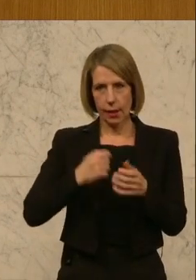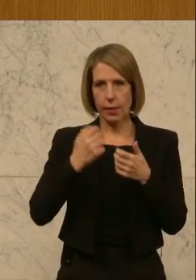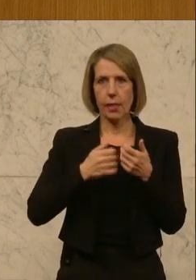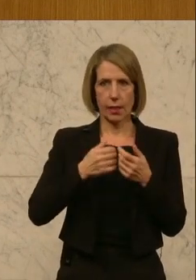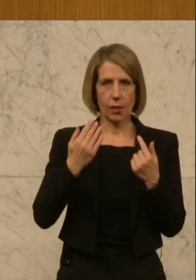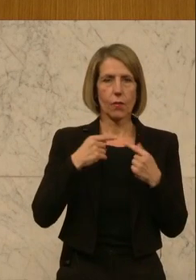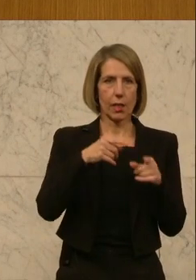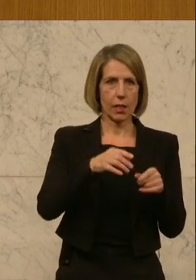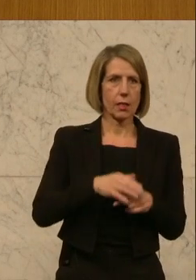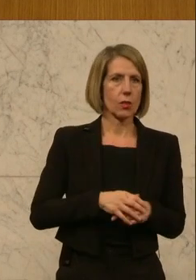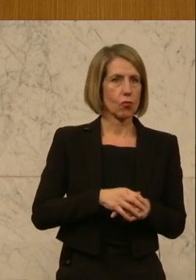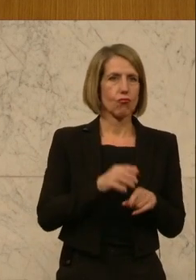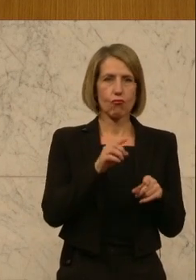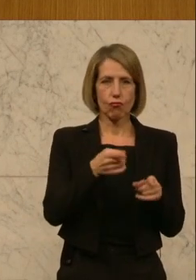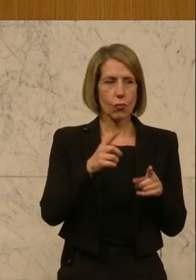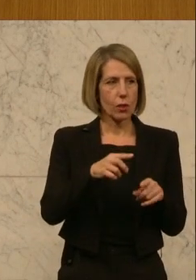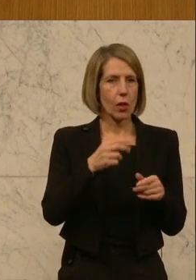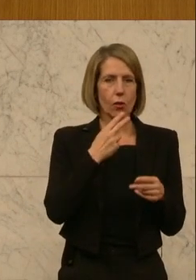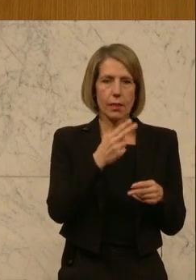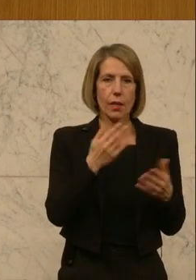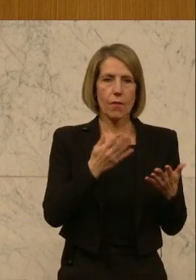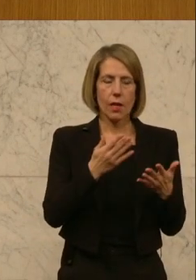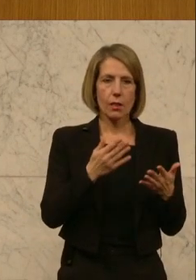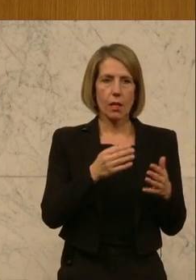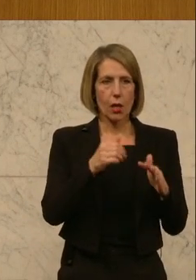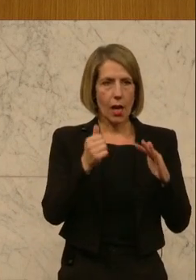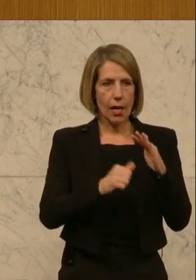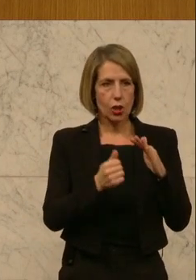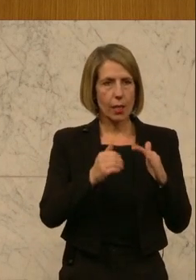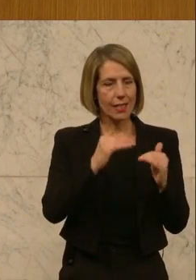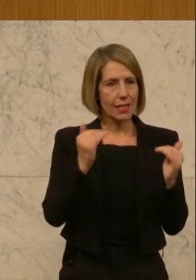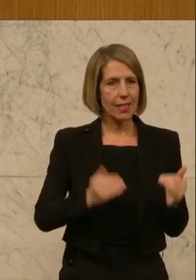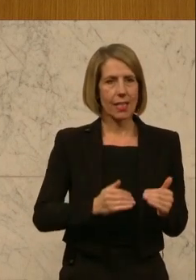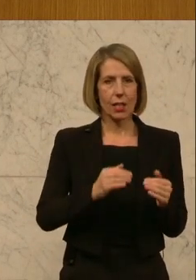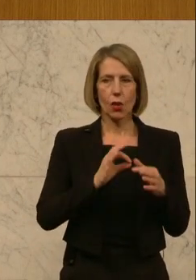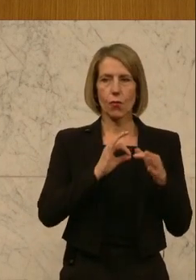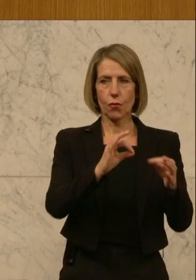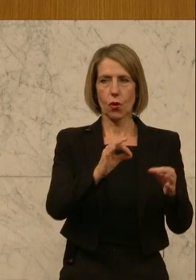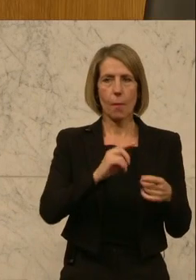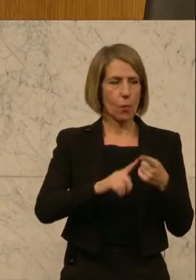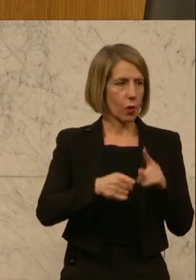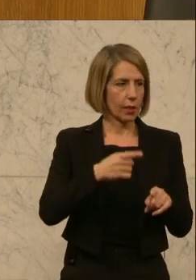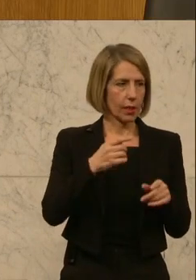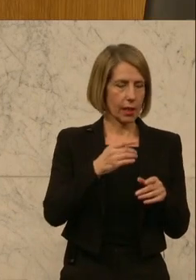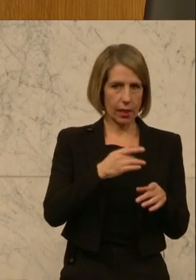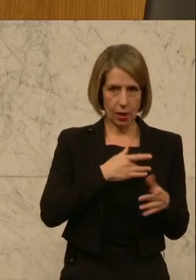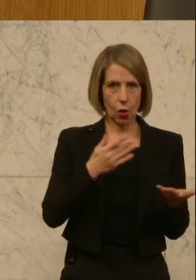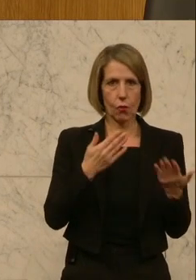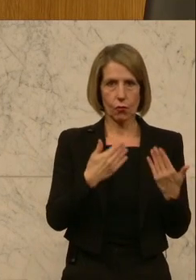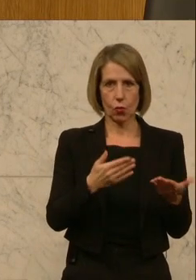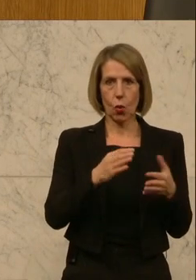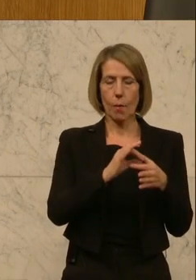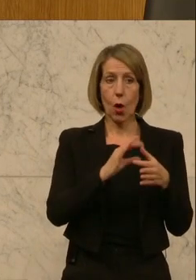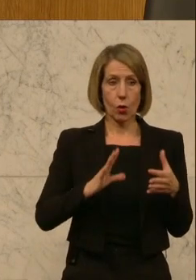ich mir auch nicht ganz sicher bin, ob diese niedrigen Einschätzungen nicht auch ein bisschen der Politik zuliebe getroffen worden sind oder ob sie tatsächlich so unabhängig von der Notenbank